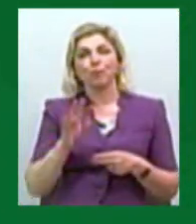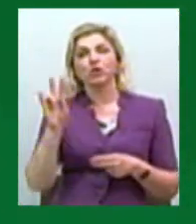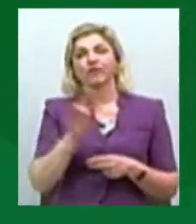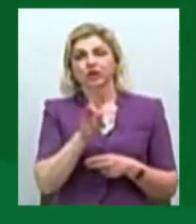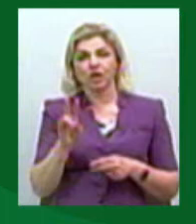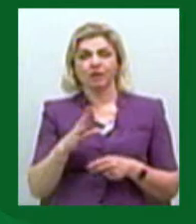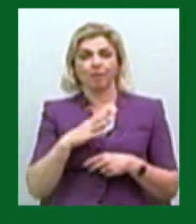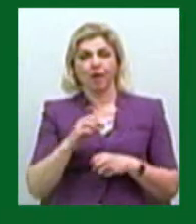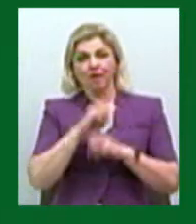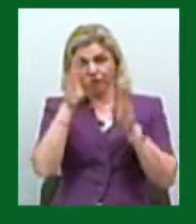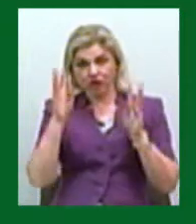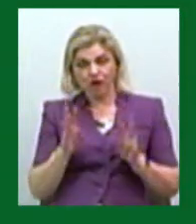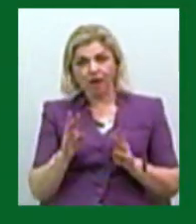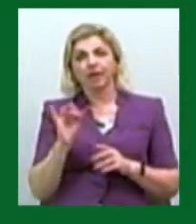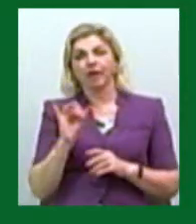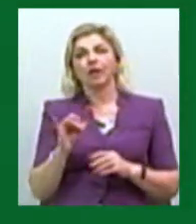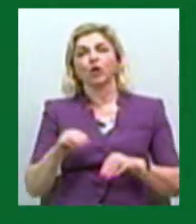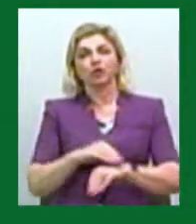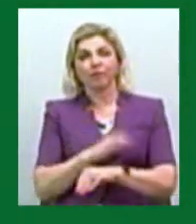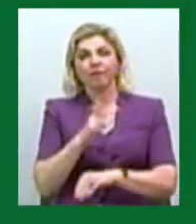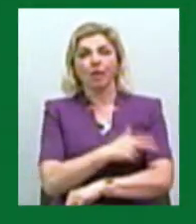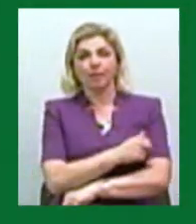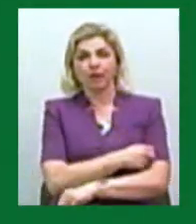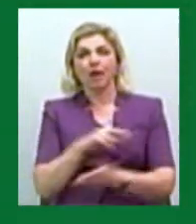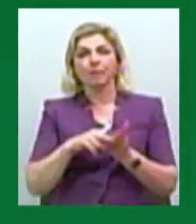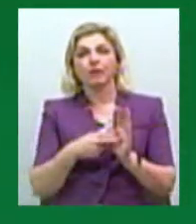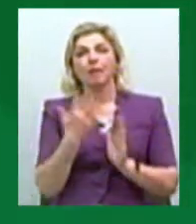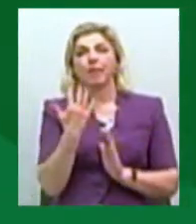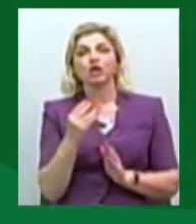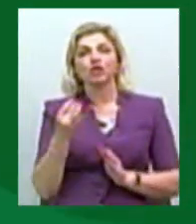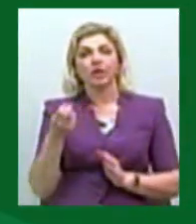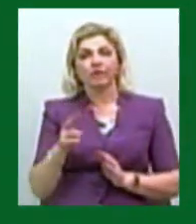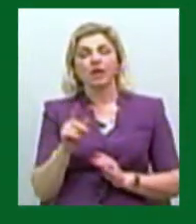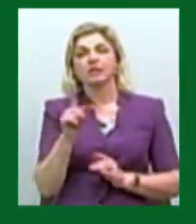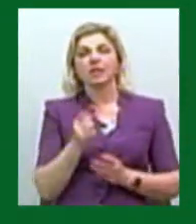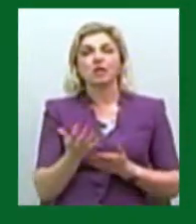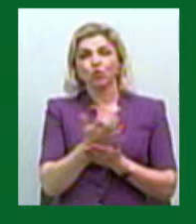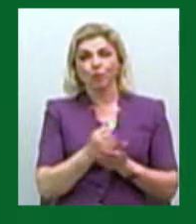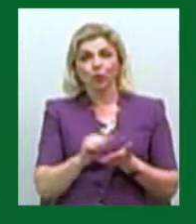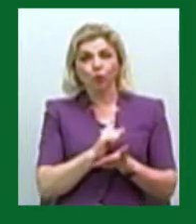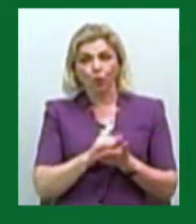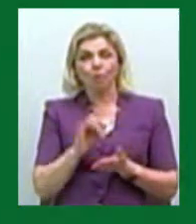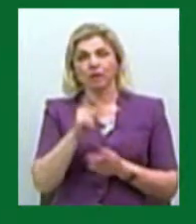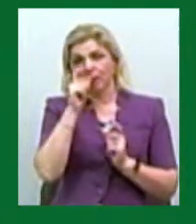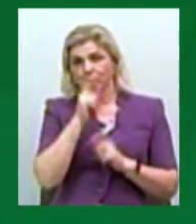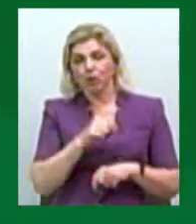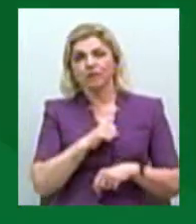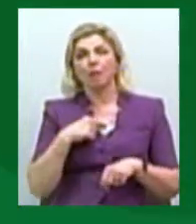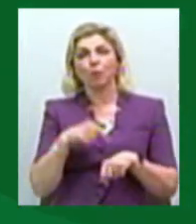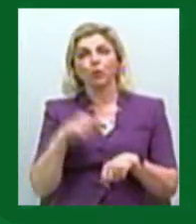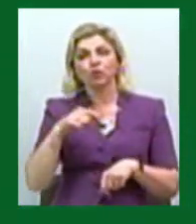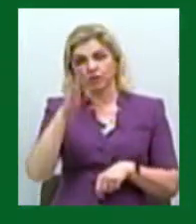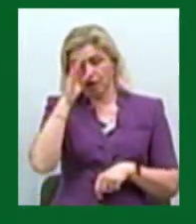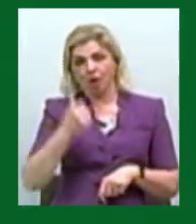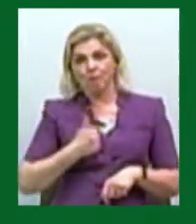вінчання. Одружитися у лікарні планували 5 червня, проте через збір документів та погане самопочуття бійця